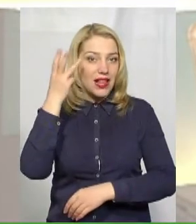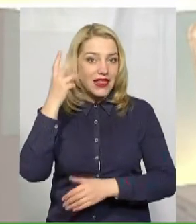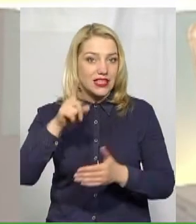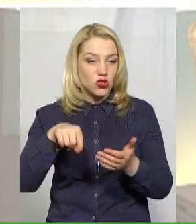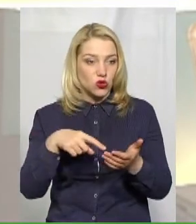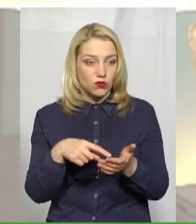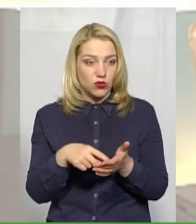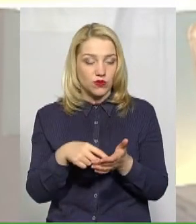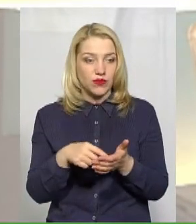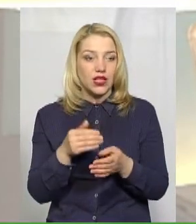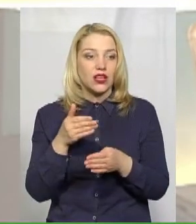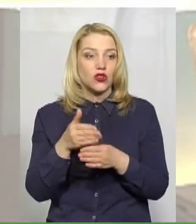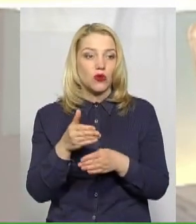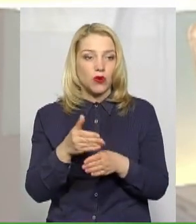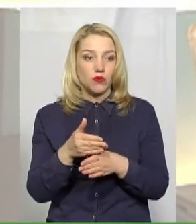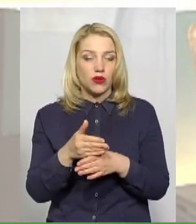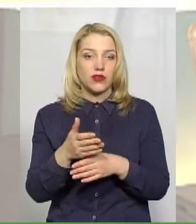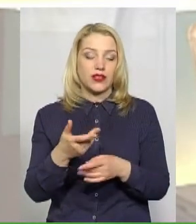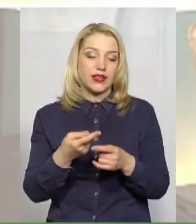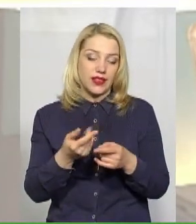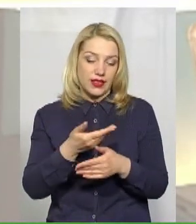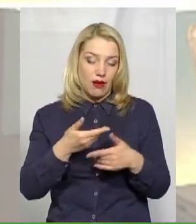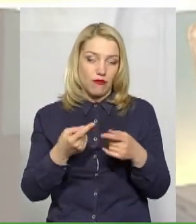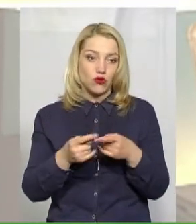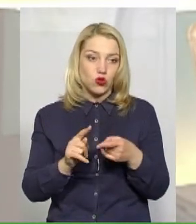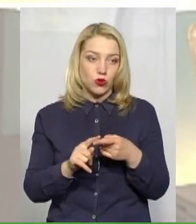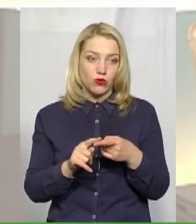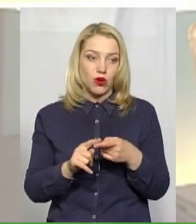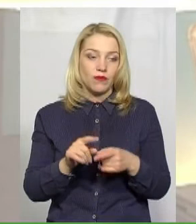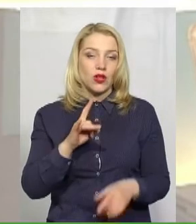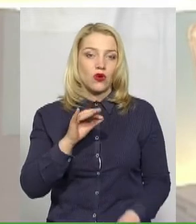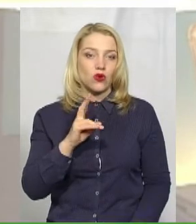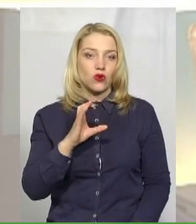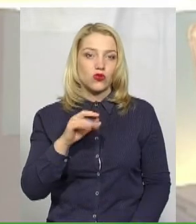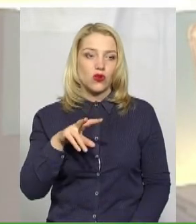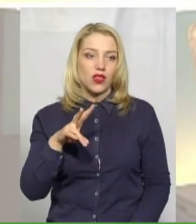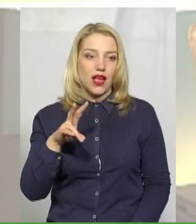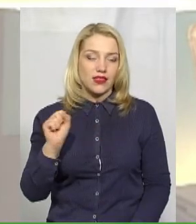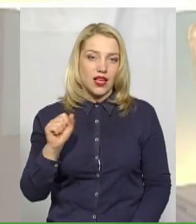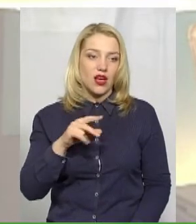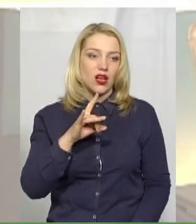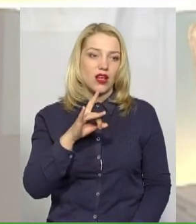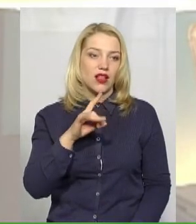допомагали нам у цьому Роксолана Вавренчук